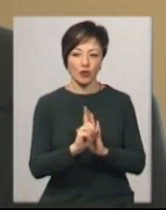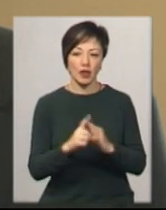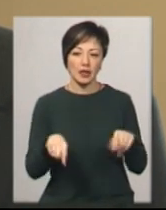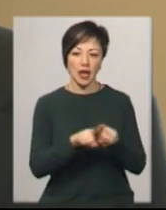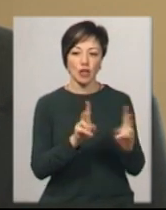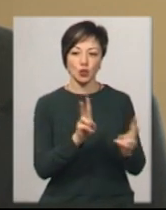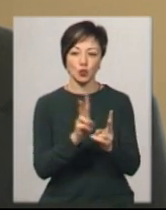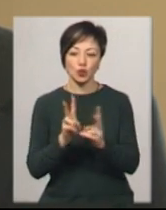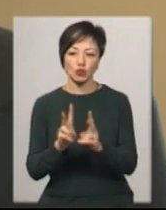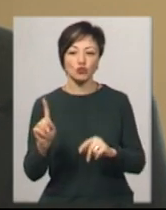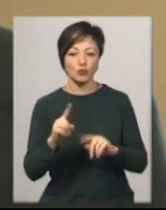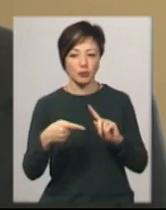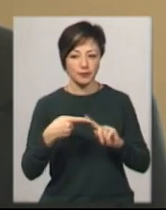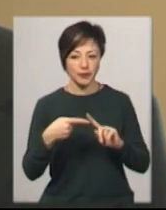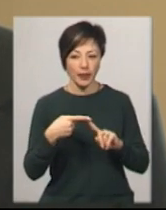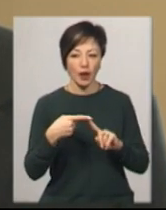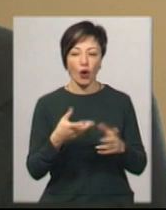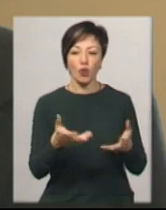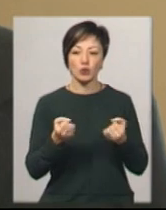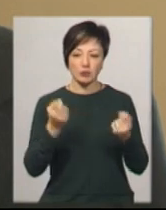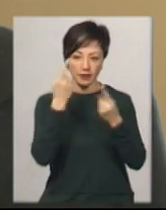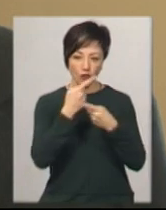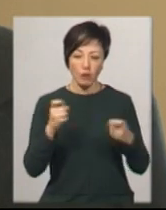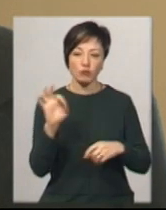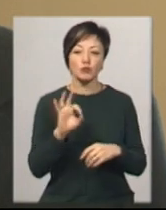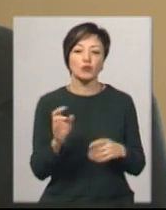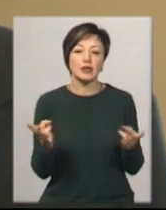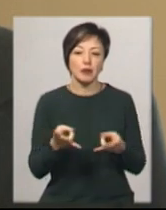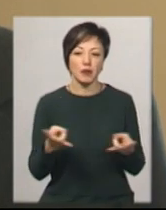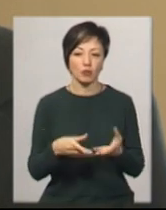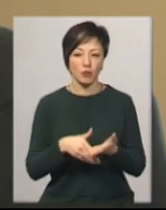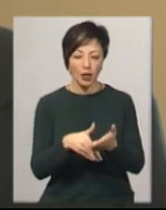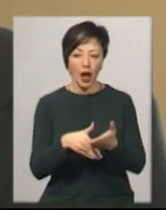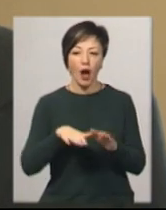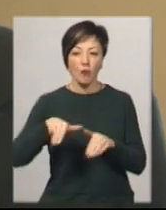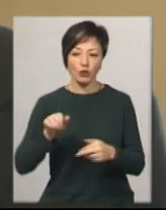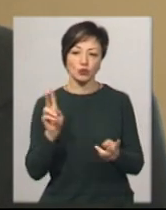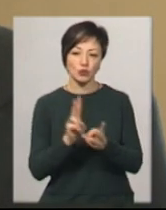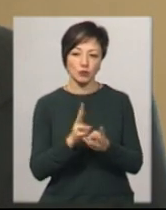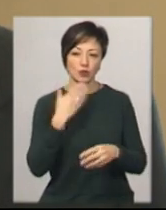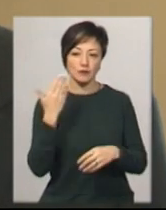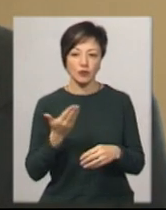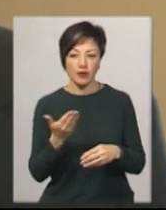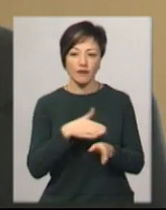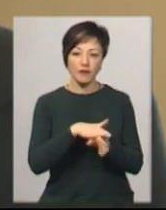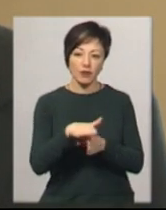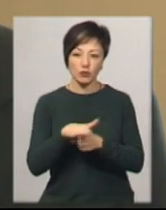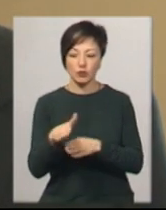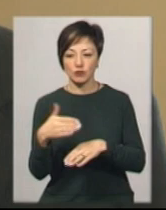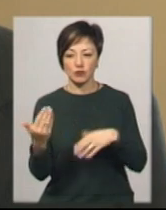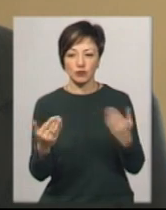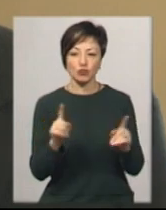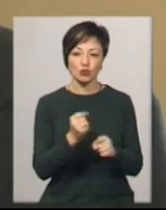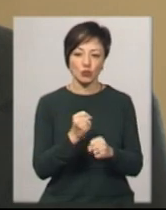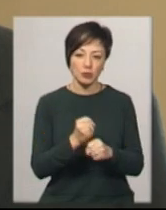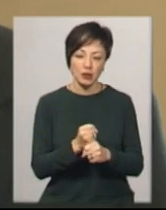такі зустрічі, щоб, по-перше, отримати інформацію про те, в чому треба допомогти, а потім, зустрівшись, прозвітувати кожне зі своїх сторон, що